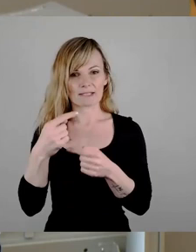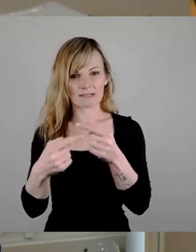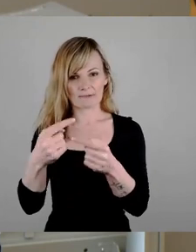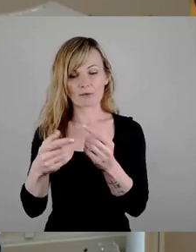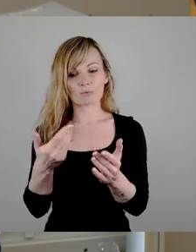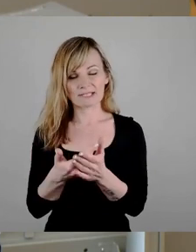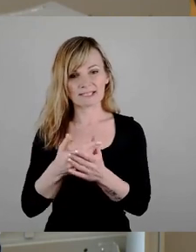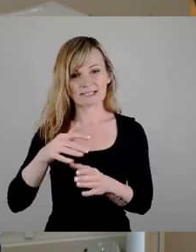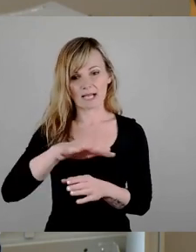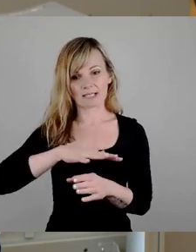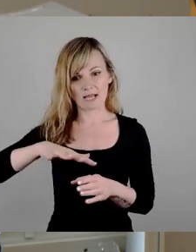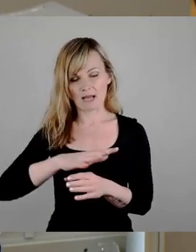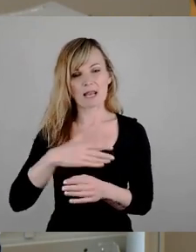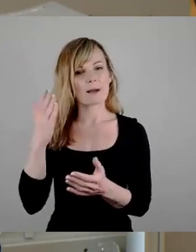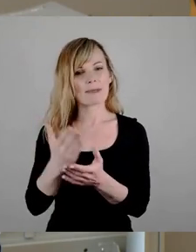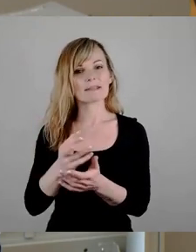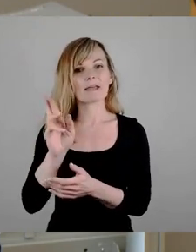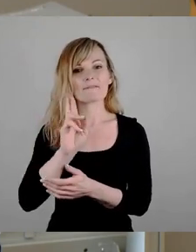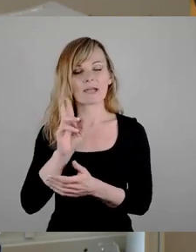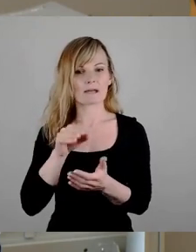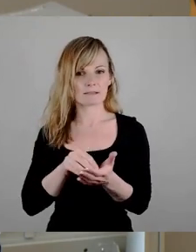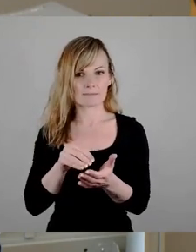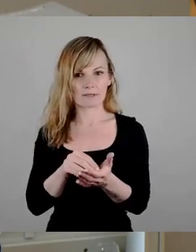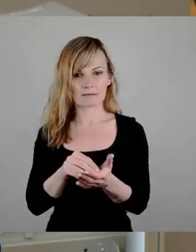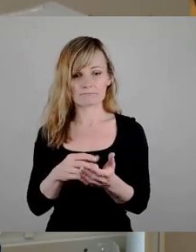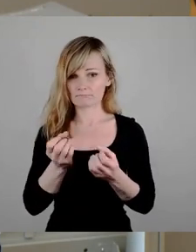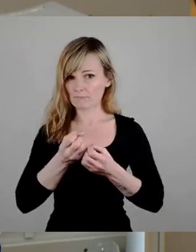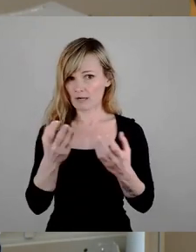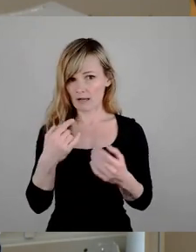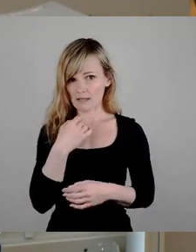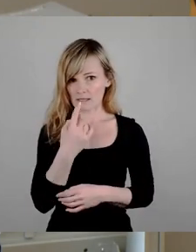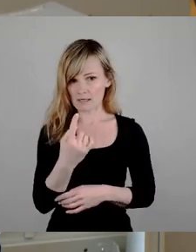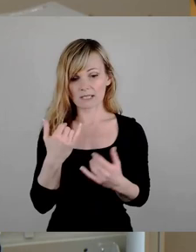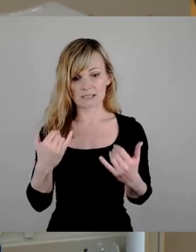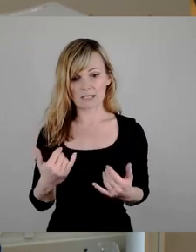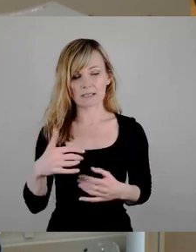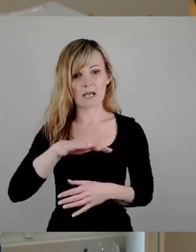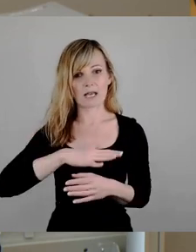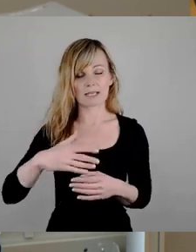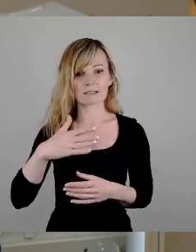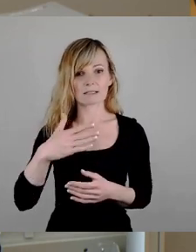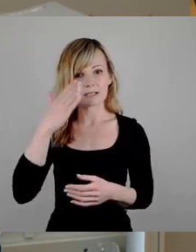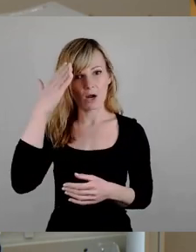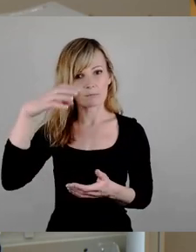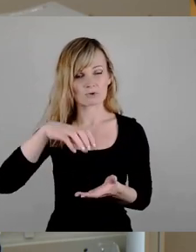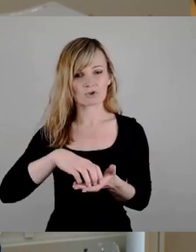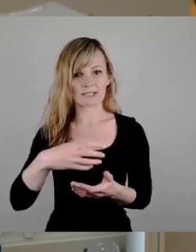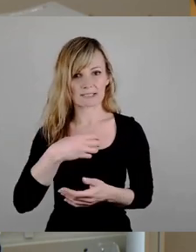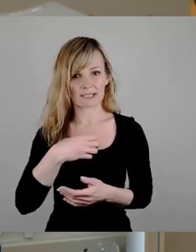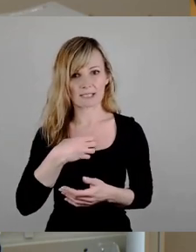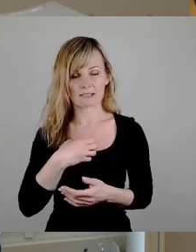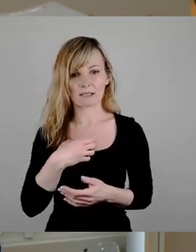beteiligt. Denn, man muss ganz nüchtern feststellen, derzeit gehört uns als Landeshauptstadt Dresden dort noch kein einziger Quadratmeter.